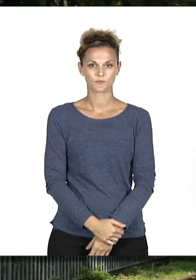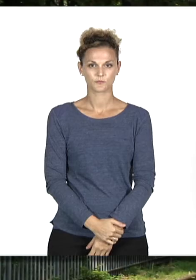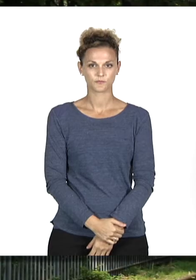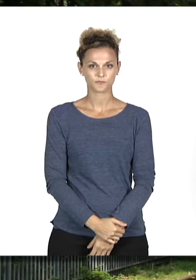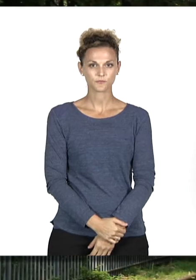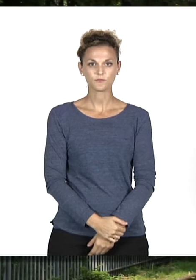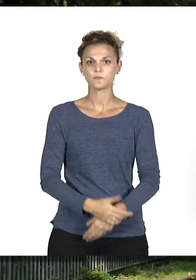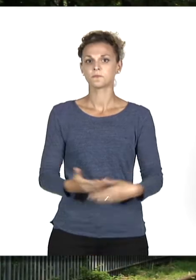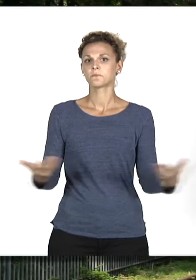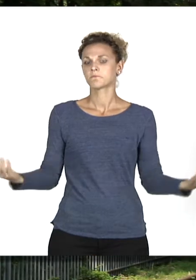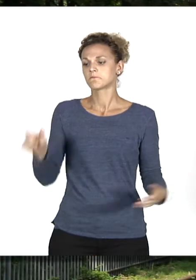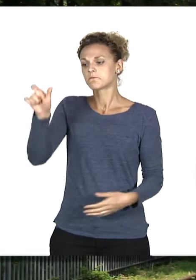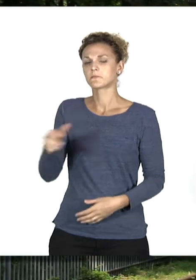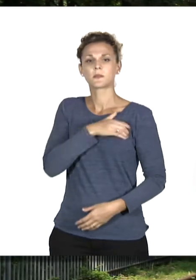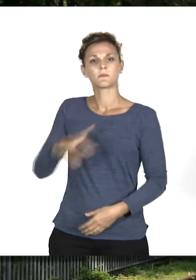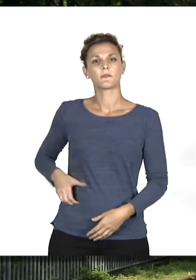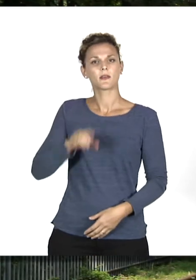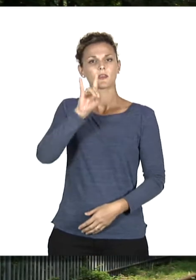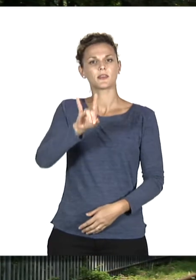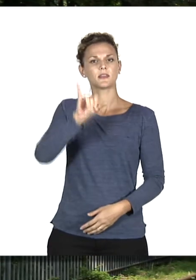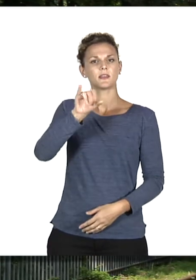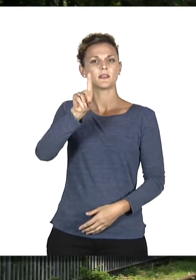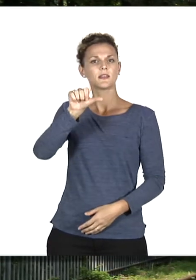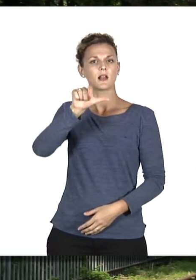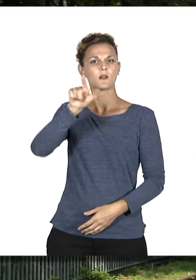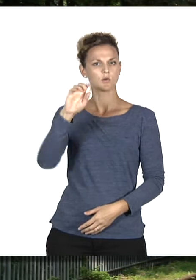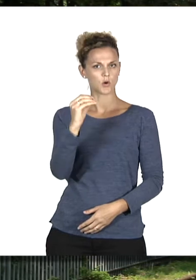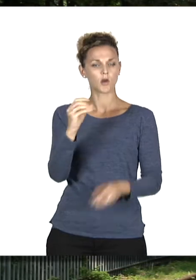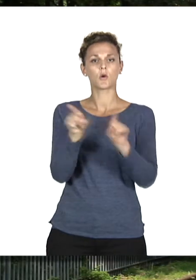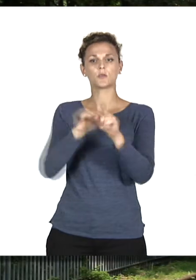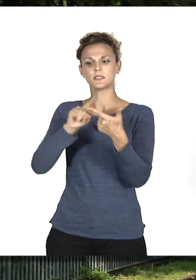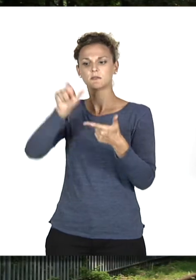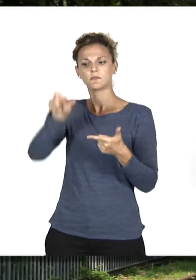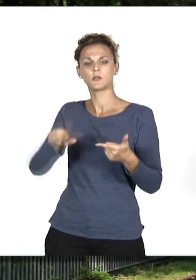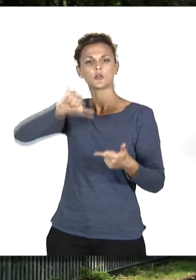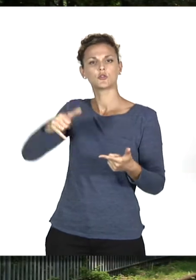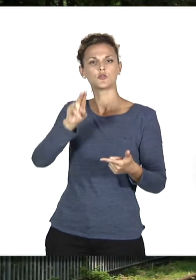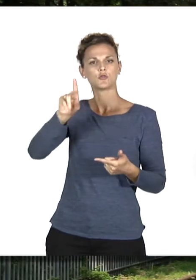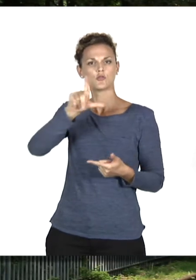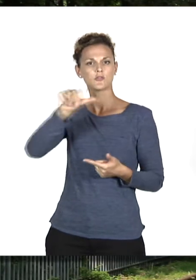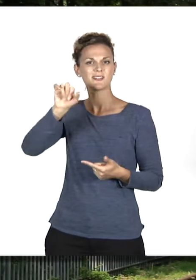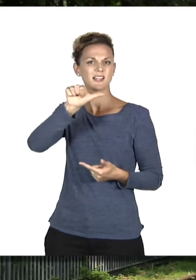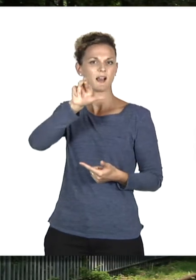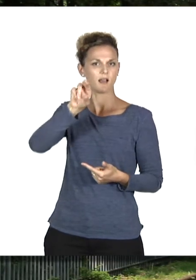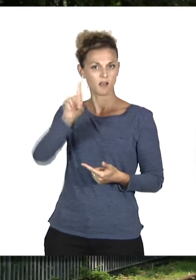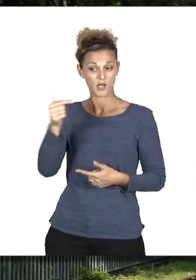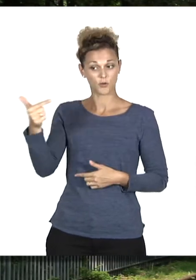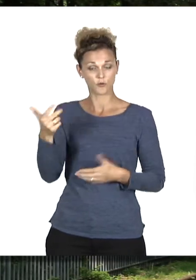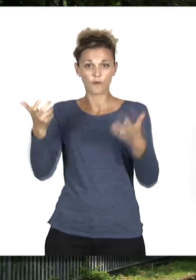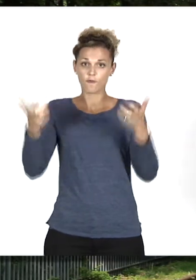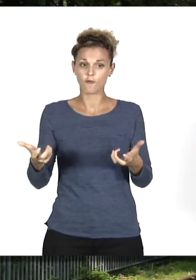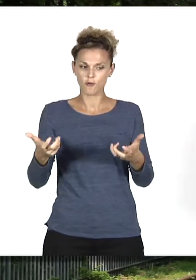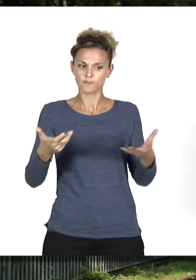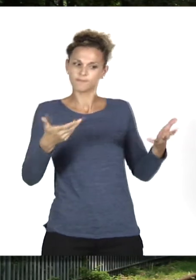Il y avait un désir très fort de Anne Hidalgo et de Bruno Julliard de faire de cette nuit blanche, une nuit blanche qui aille dans